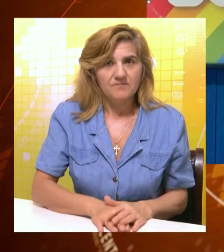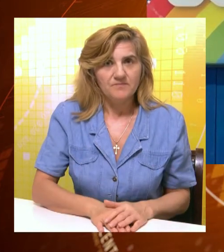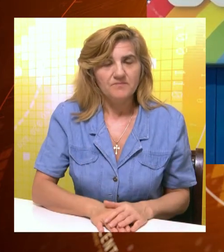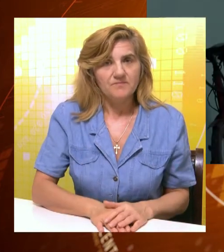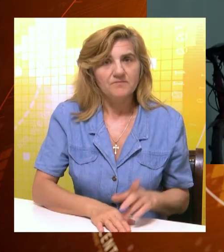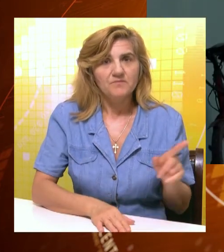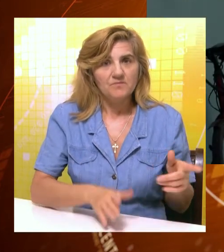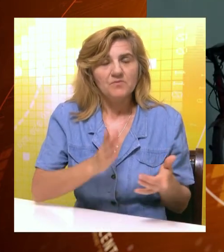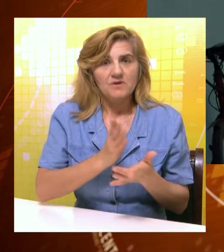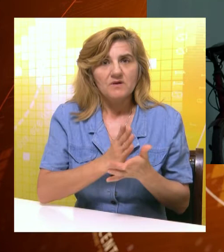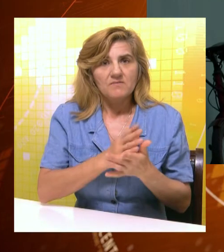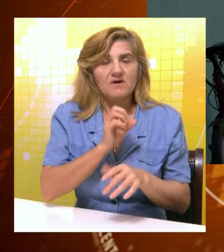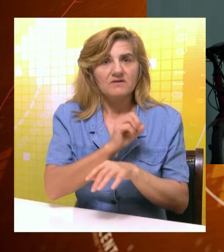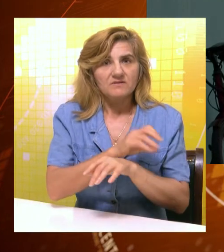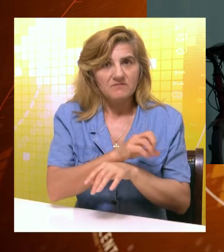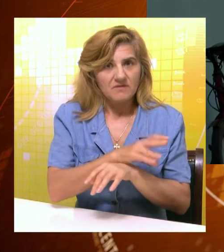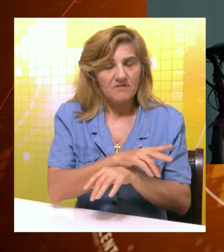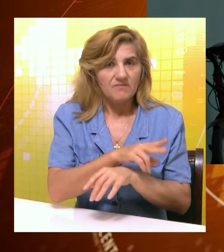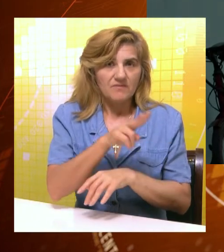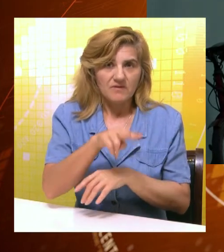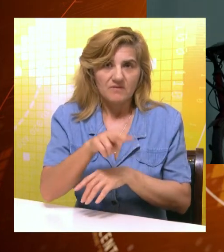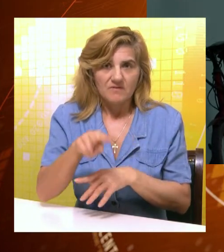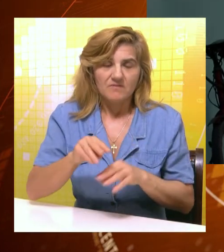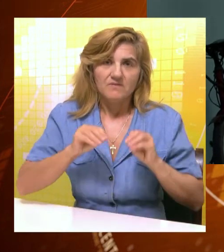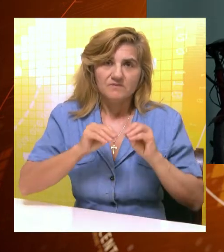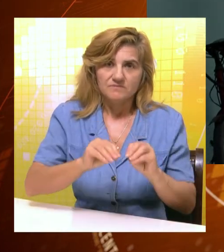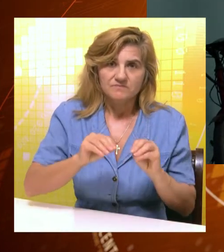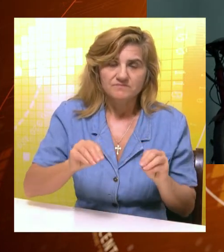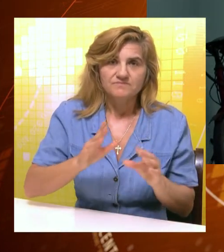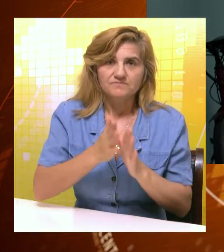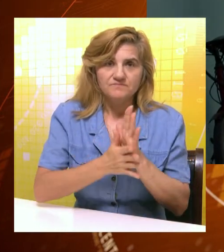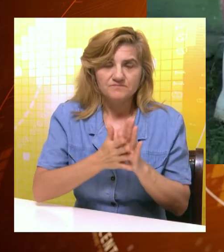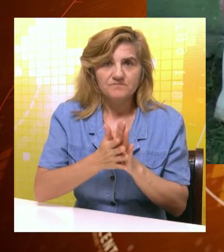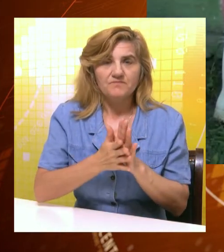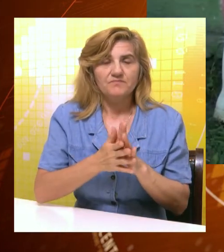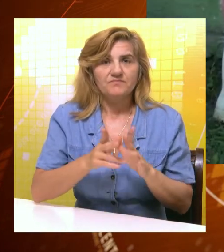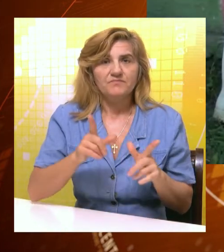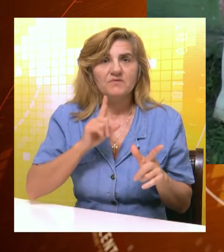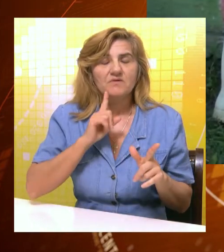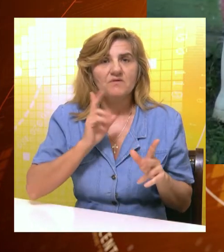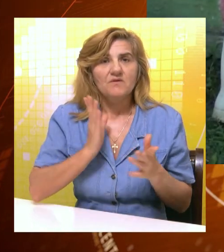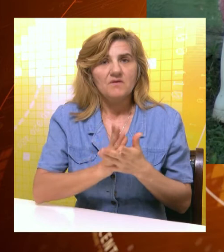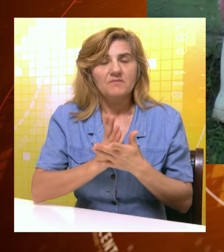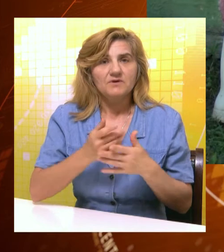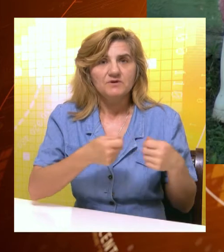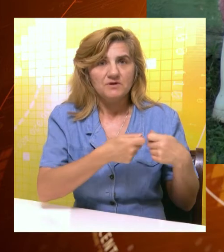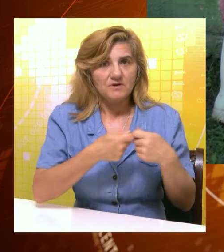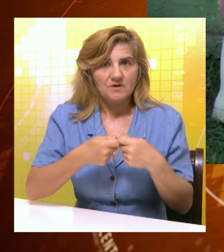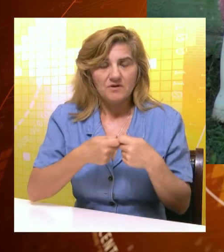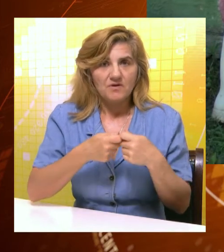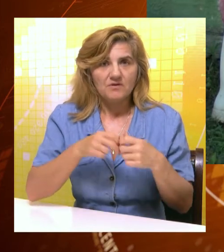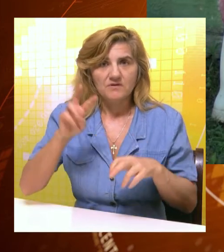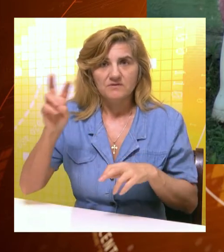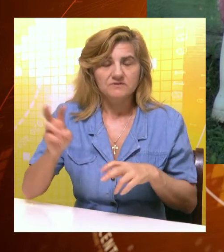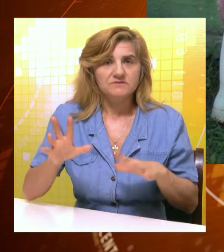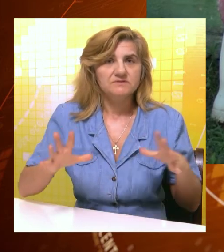roditeljima. Biće angažovanim od spitači koji će sprovoditi razne radionice koji će razvijati socijalne veštine i bit će organizovane aktivnosti